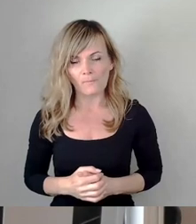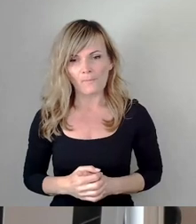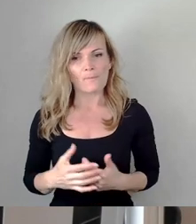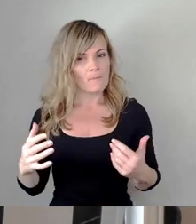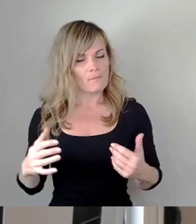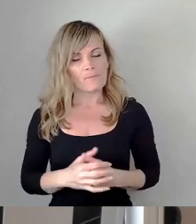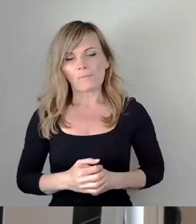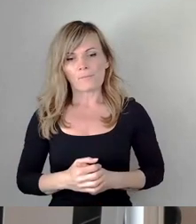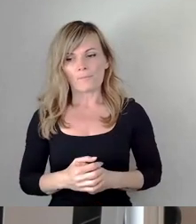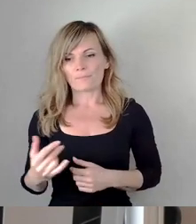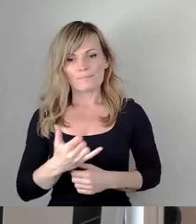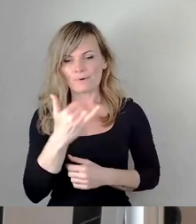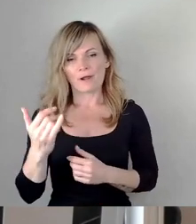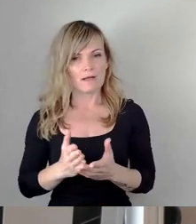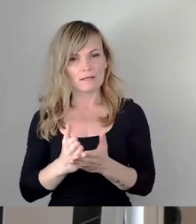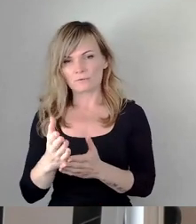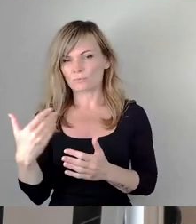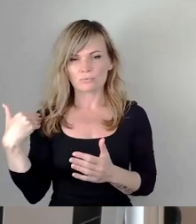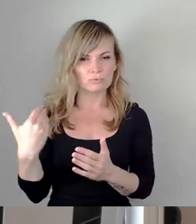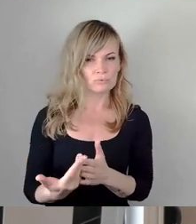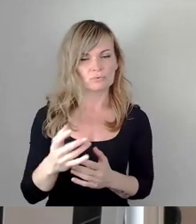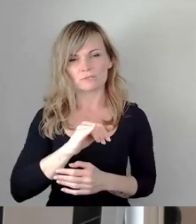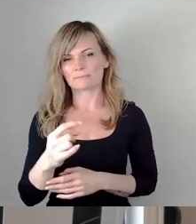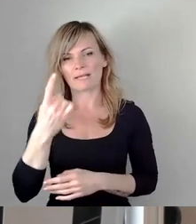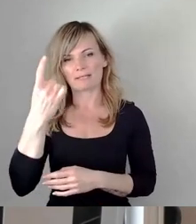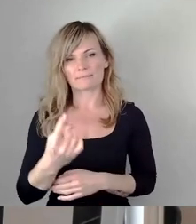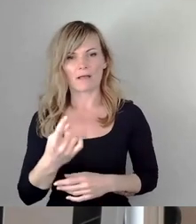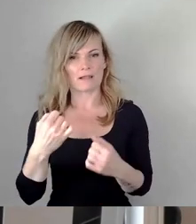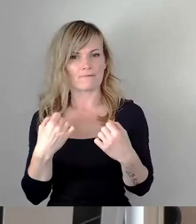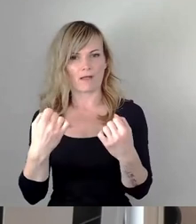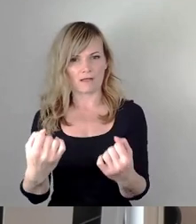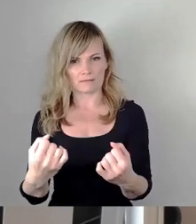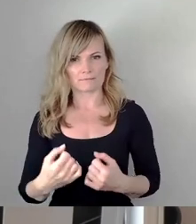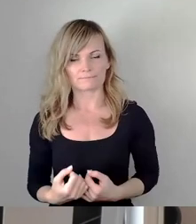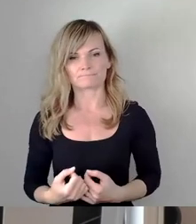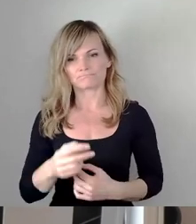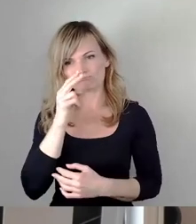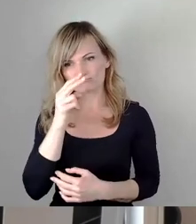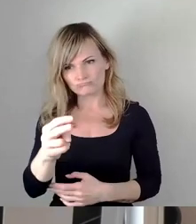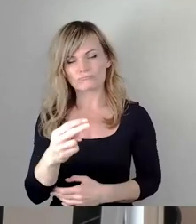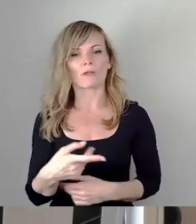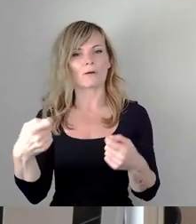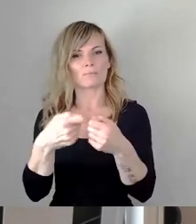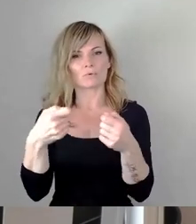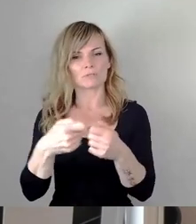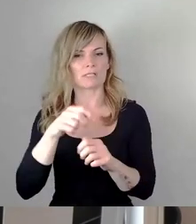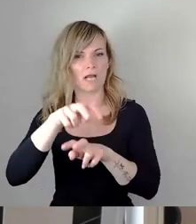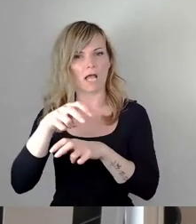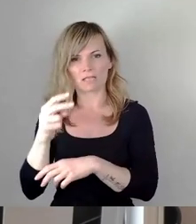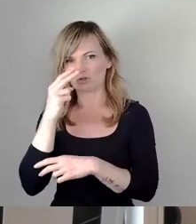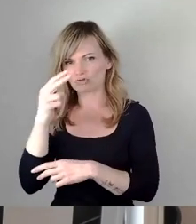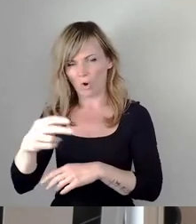jährlich eine Fahrt unternommen zu Bundesgartenschauen, IGAS,